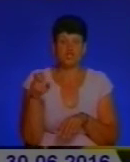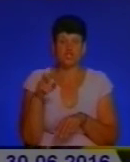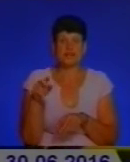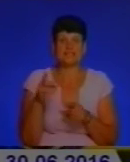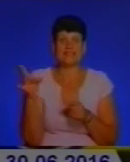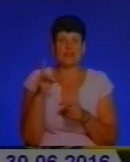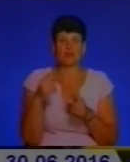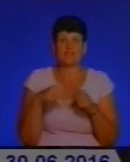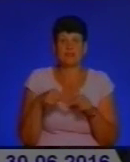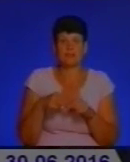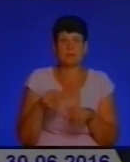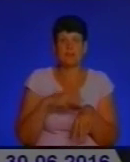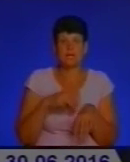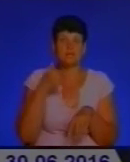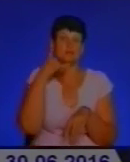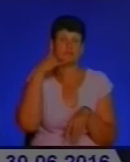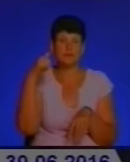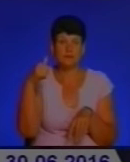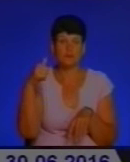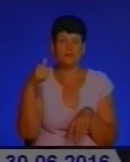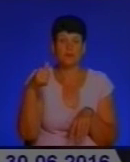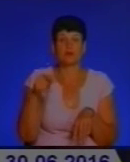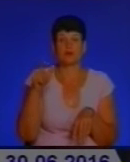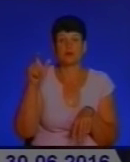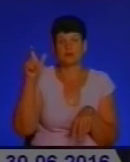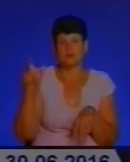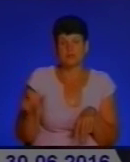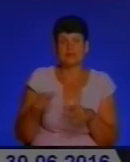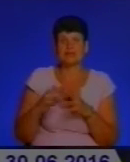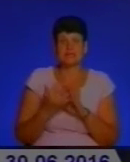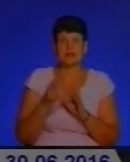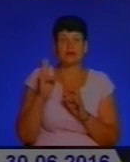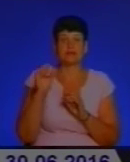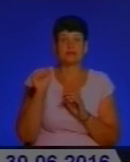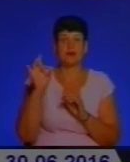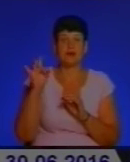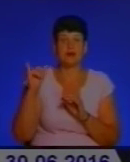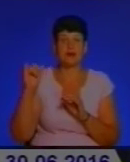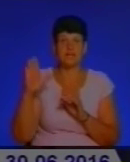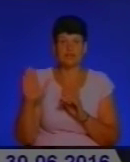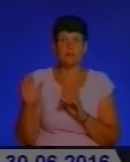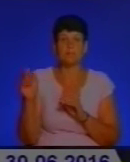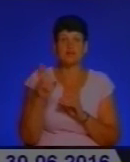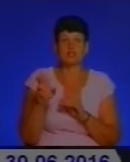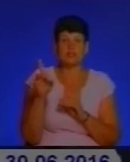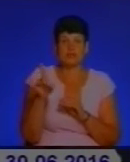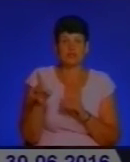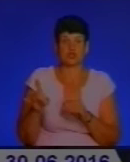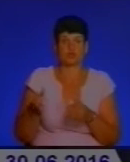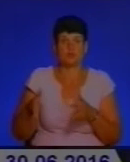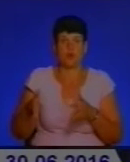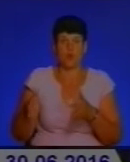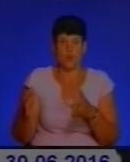поліції поступило повідомлення від мешканця села Нараєв Бережанського району при те, що на одній з присадивних ділянок